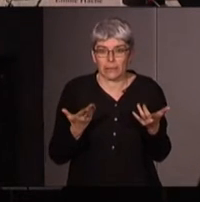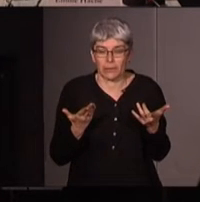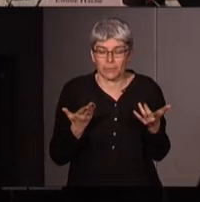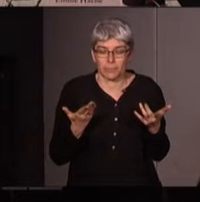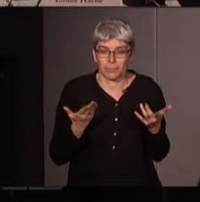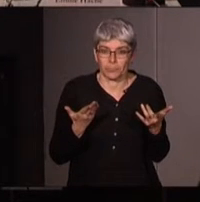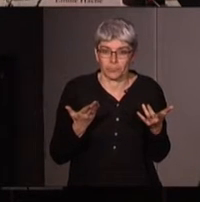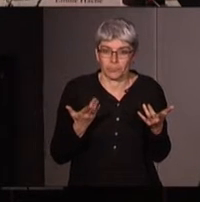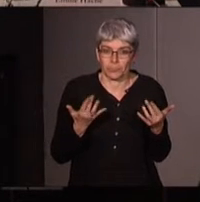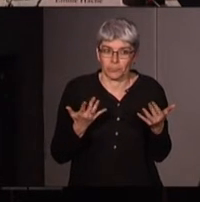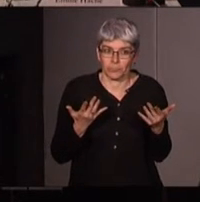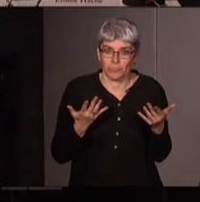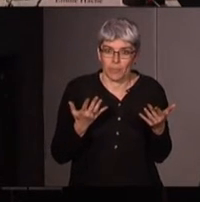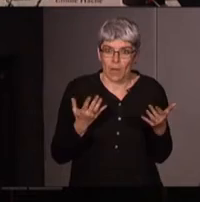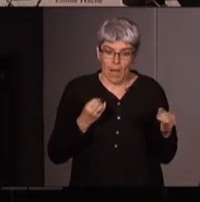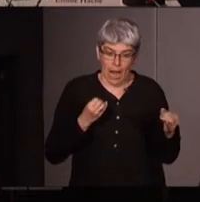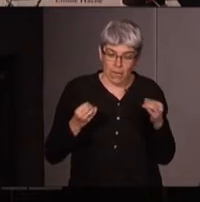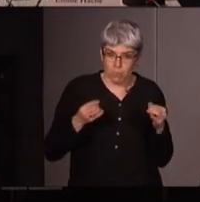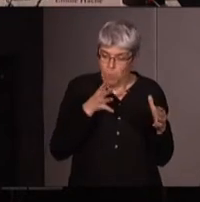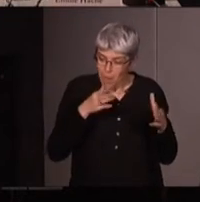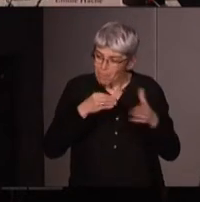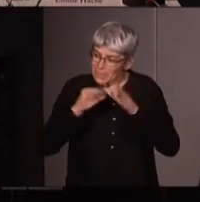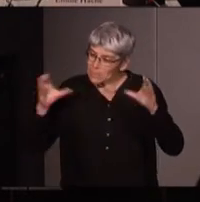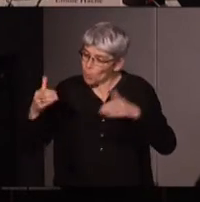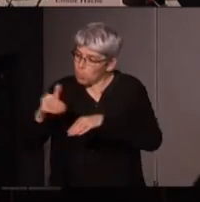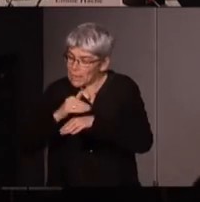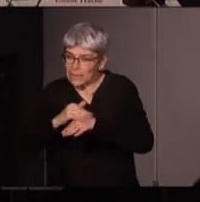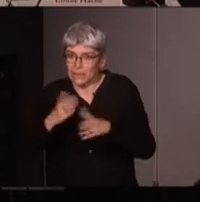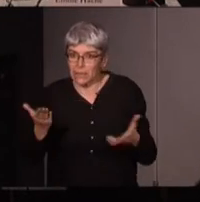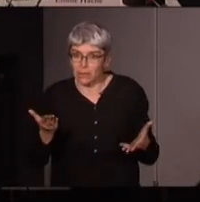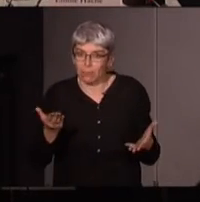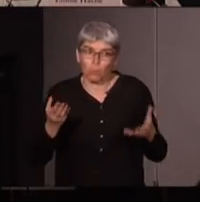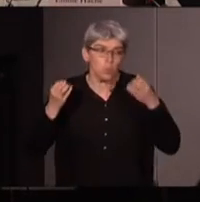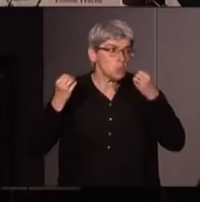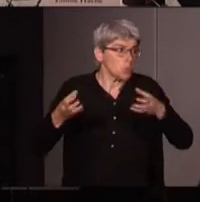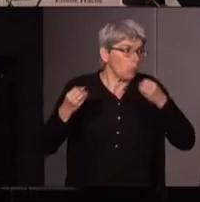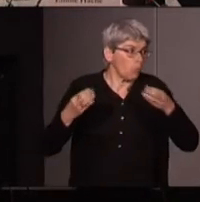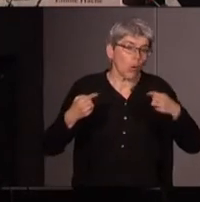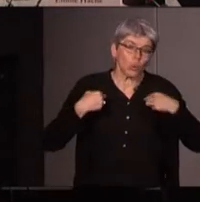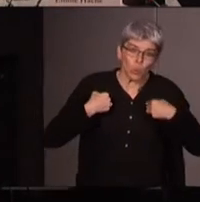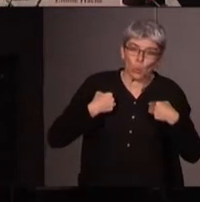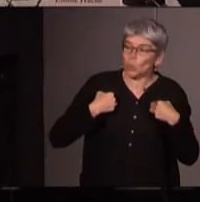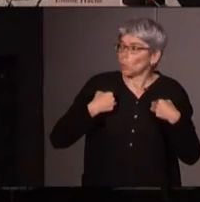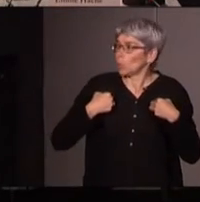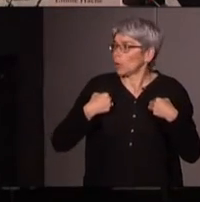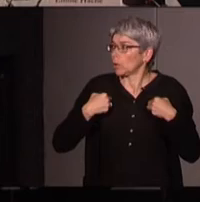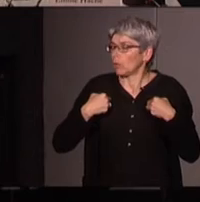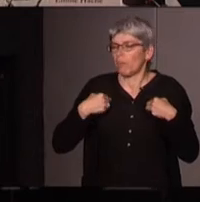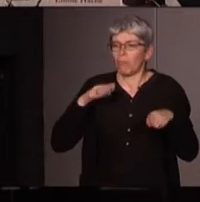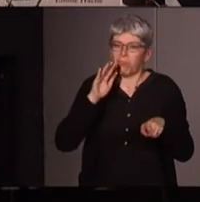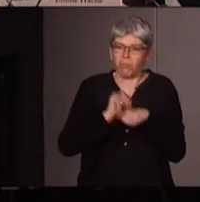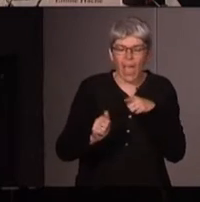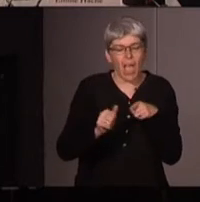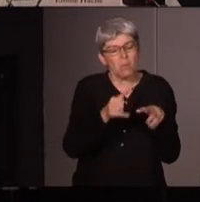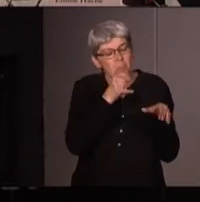'agir dans les groupes politiques très souvent c'est nous qui faisons toutes les tâches